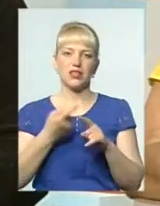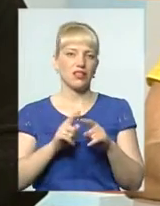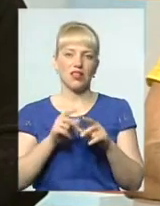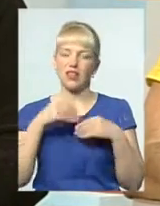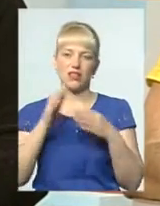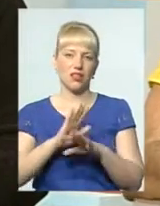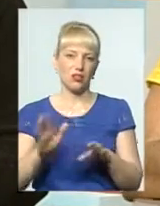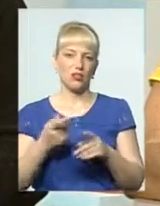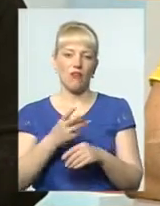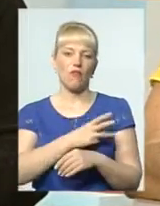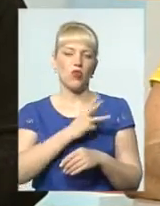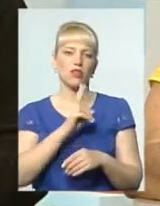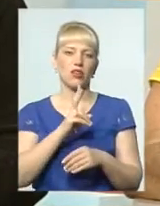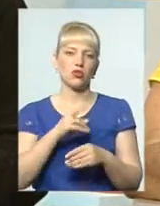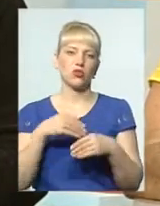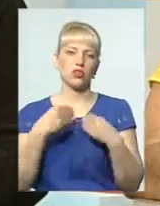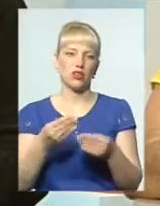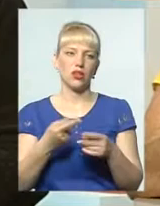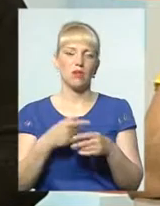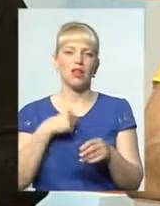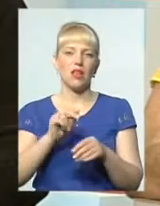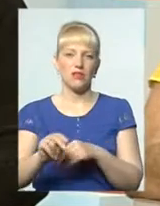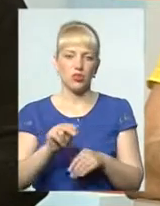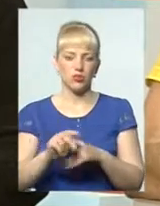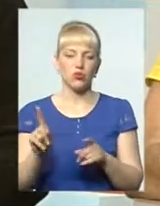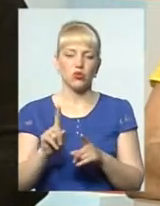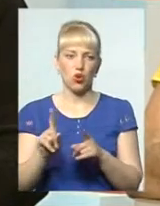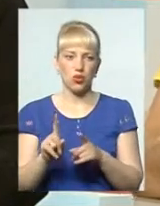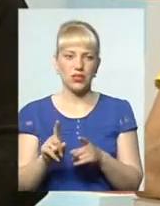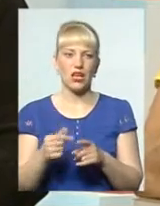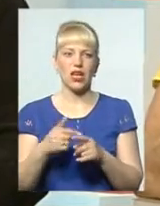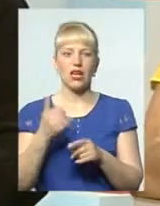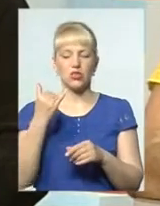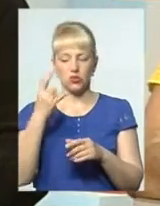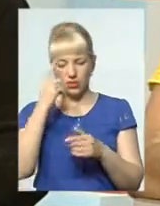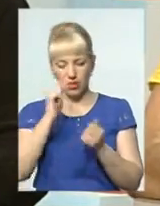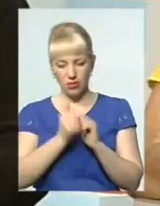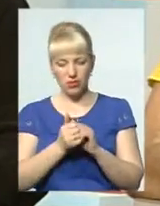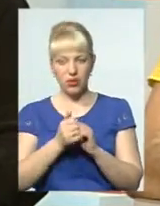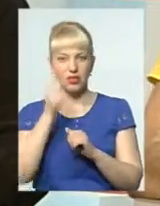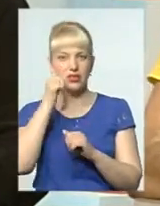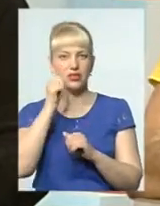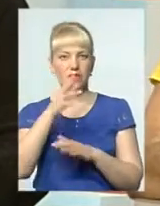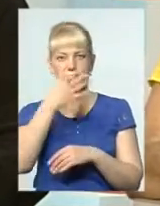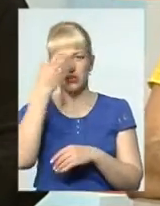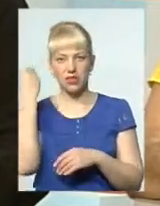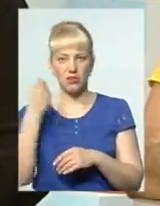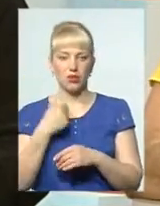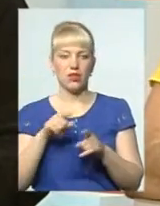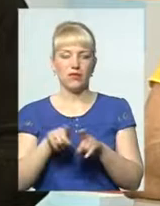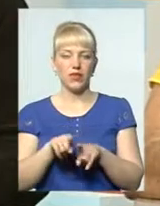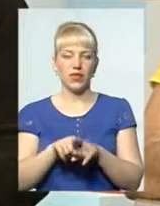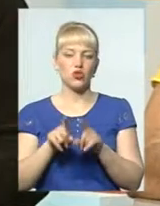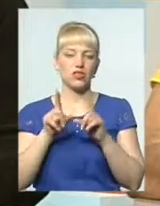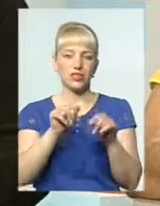волонтери, які приїжджають до них, навчимо ми їх чогось. Сьогодні вона запам'ятала, завтра вона забула. Ми також їздимо в ці